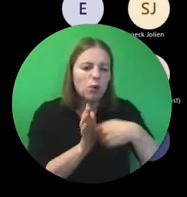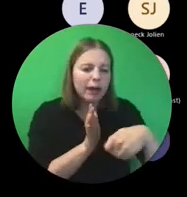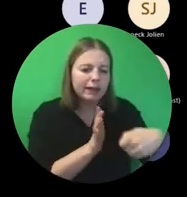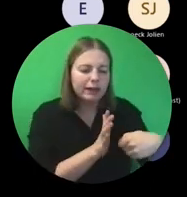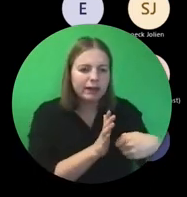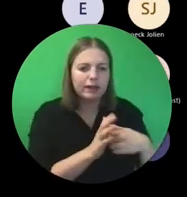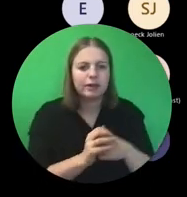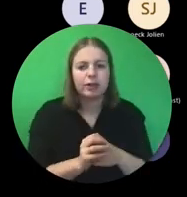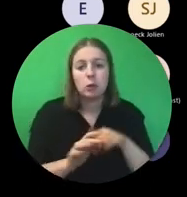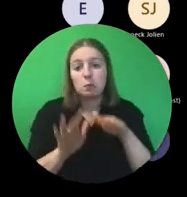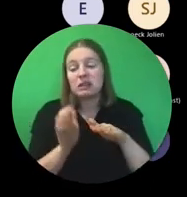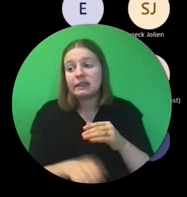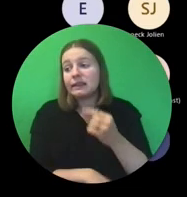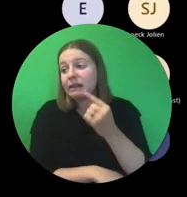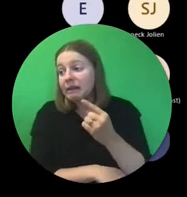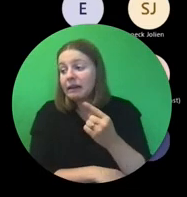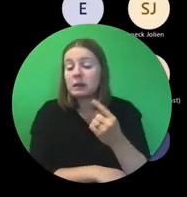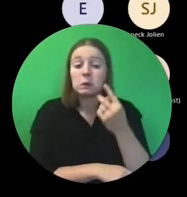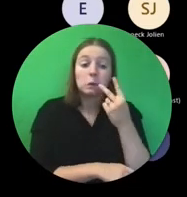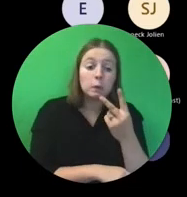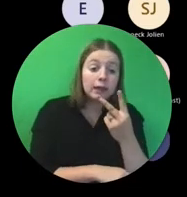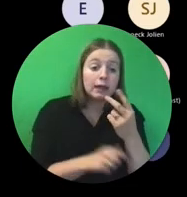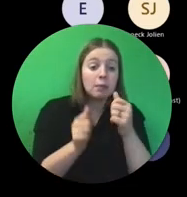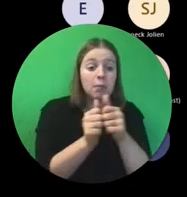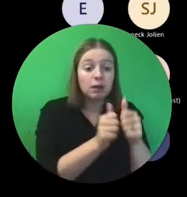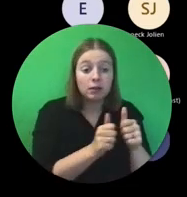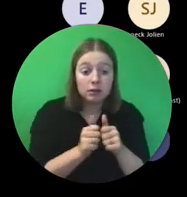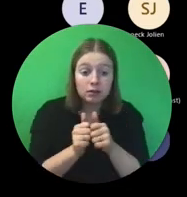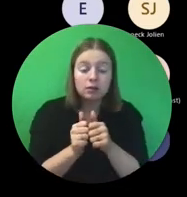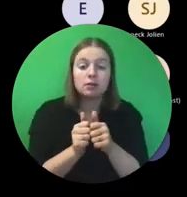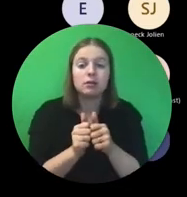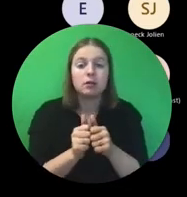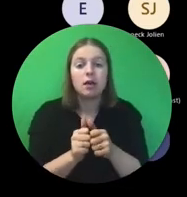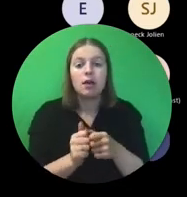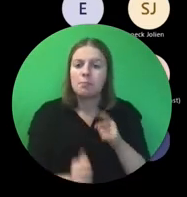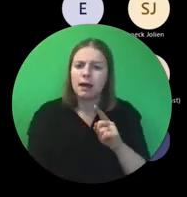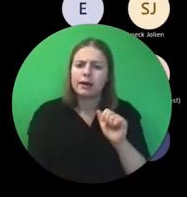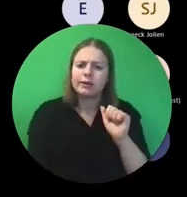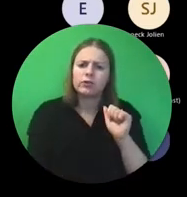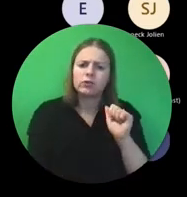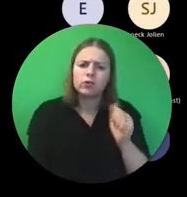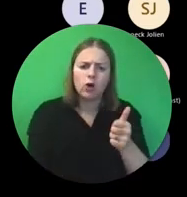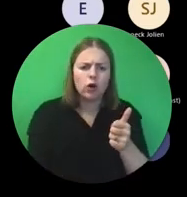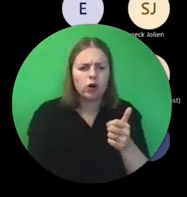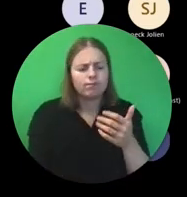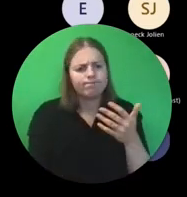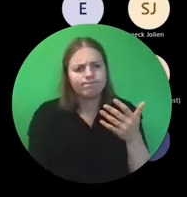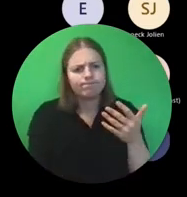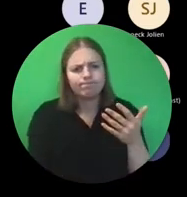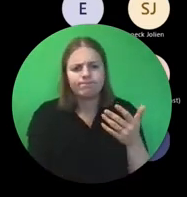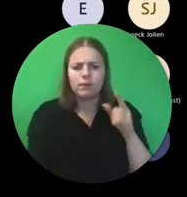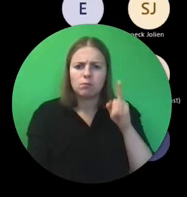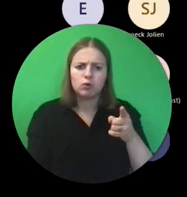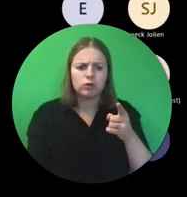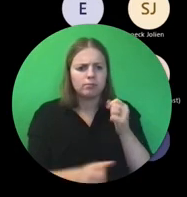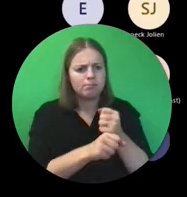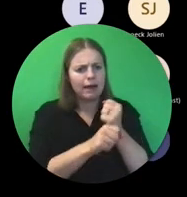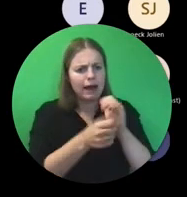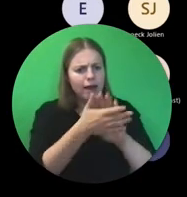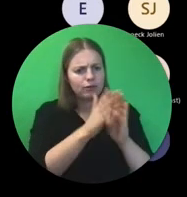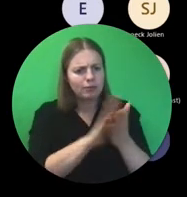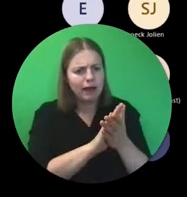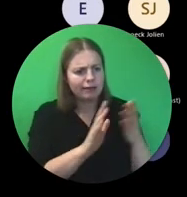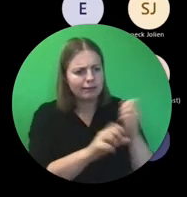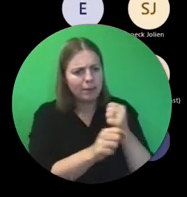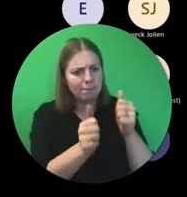Misschien met maar één of twee partners. Maar toch, ja, ga je afspraken moeten maken met